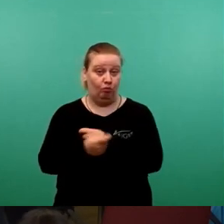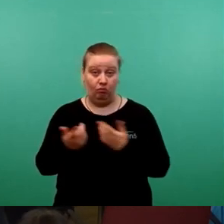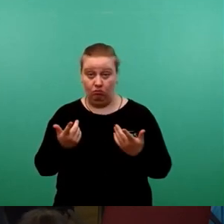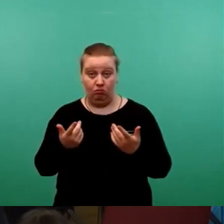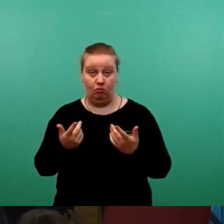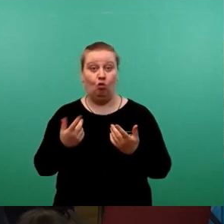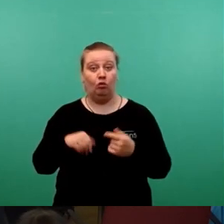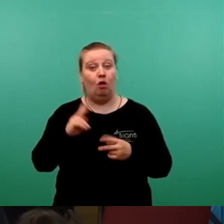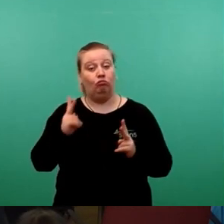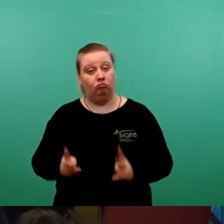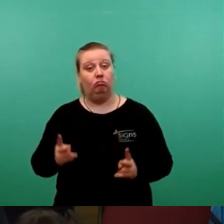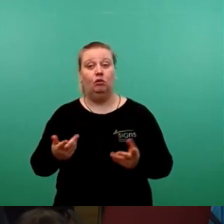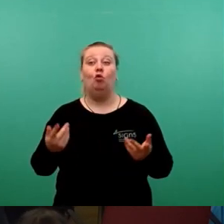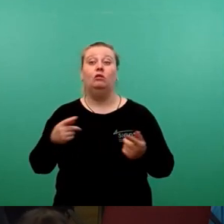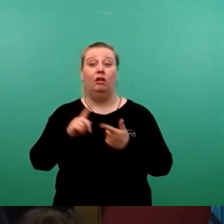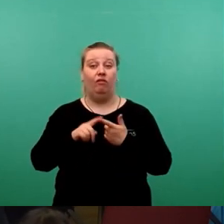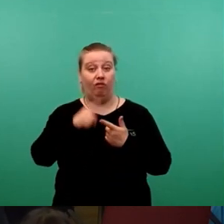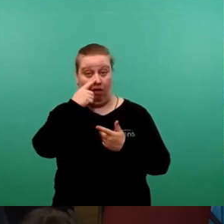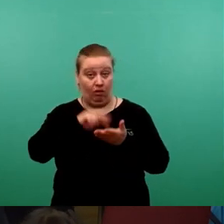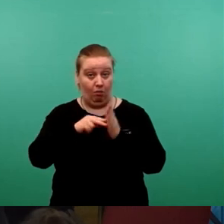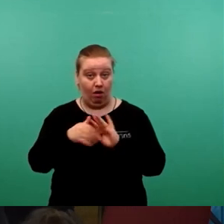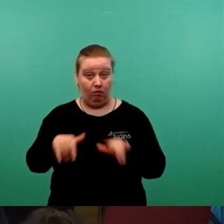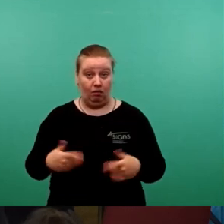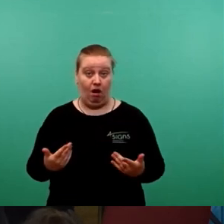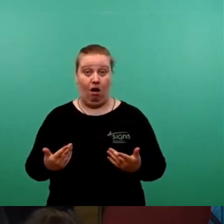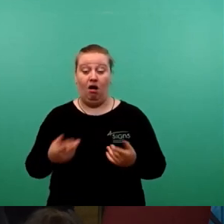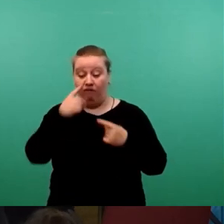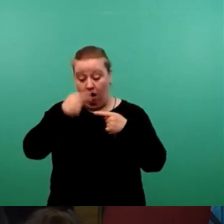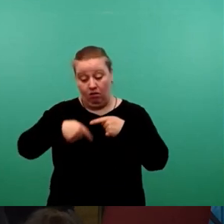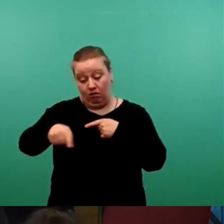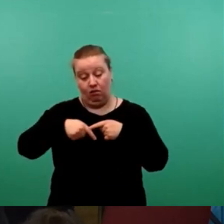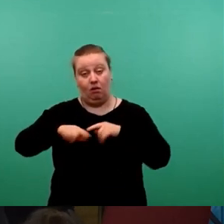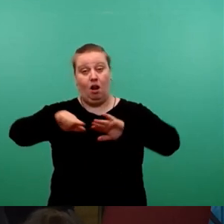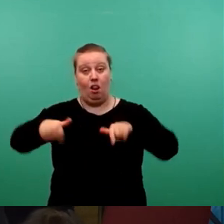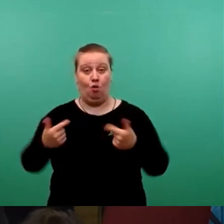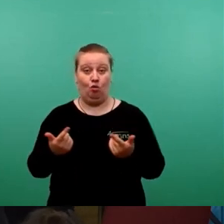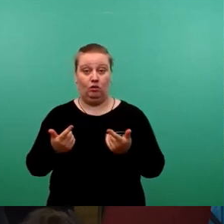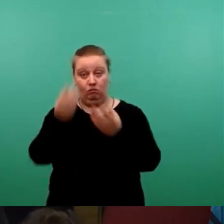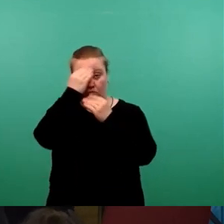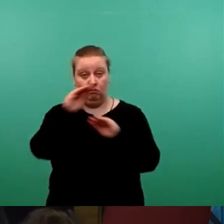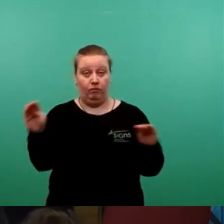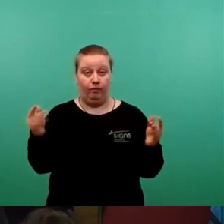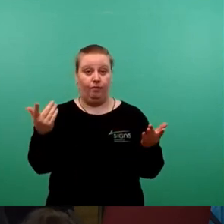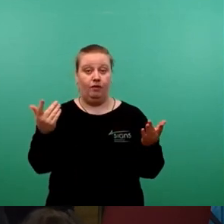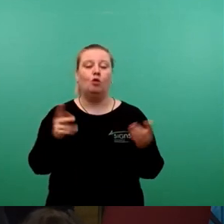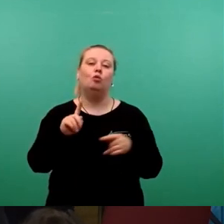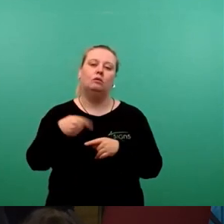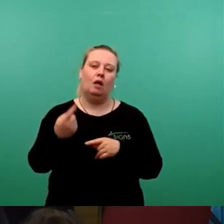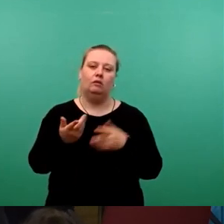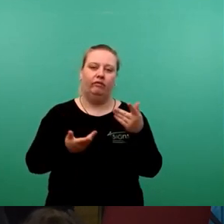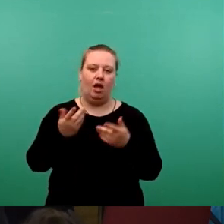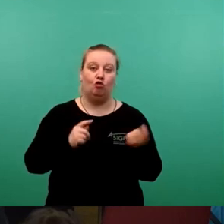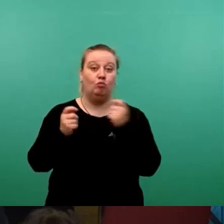entsiegeln? Und falls es diese Pläne gibt, wann wird das den Klotscher Bürgerinnen mitgeteilt und wann ist mit einer